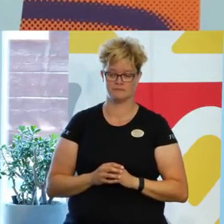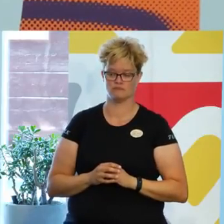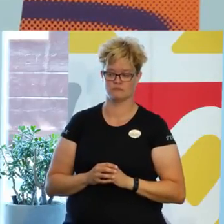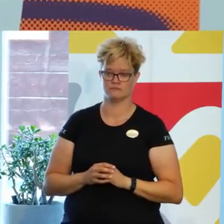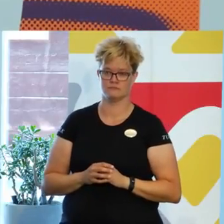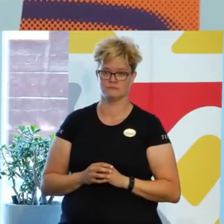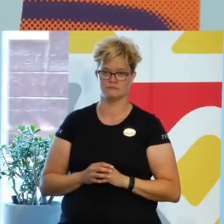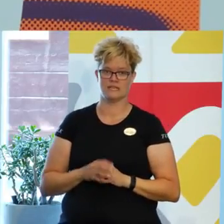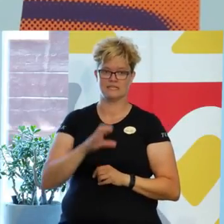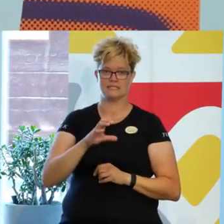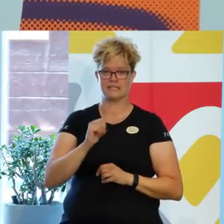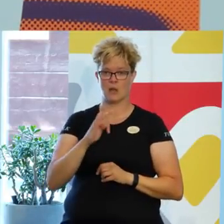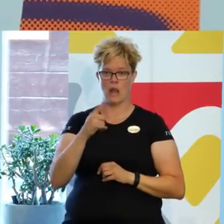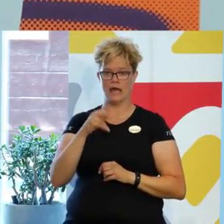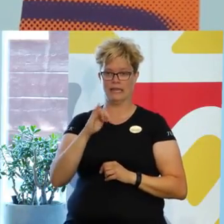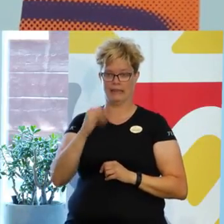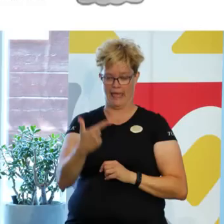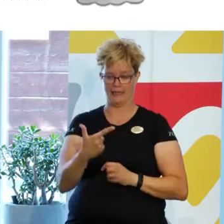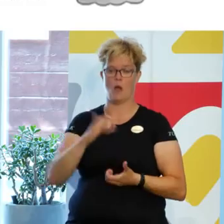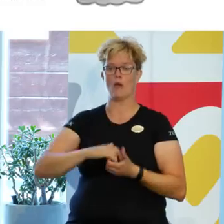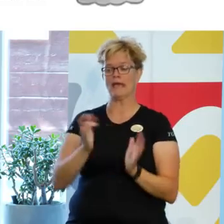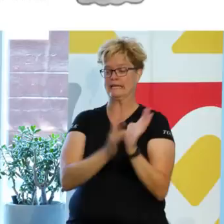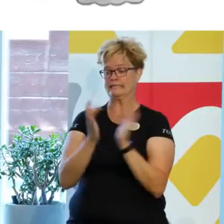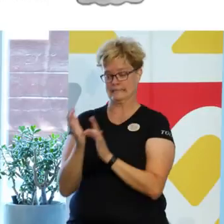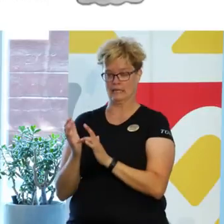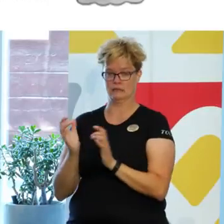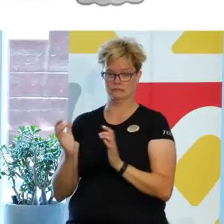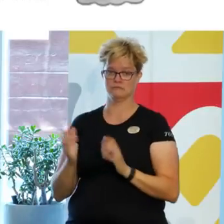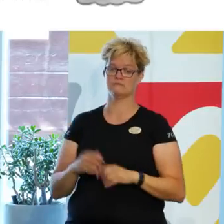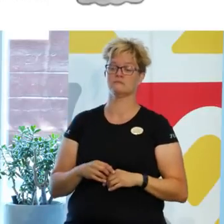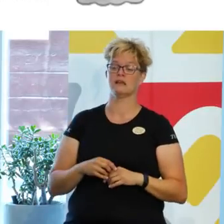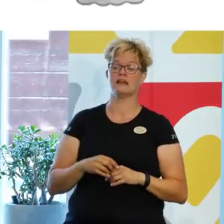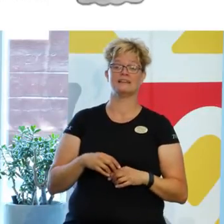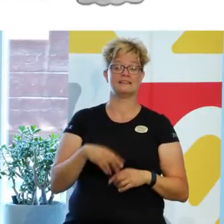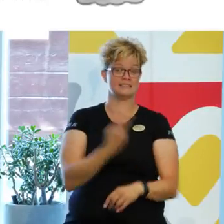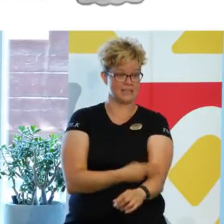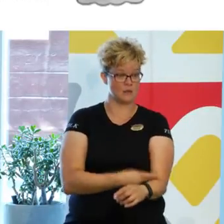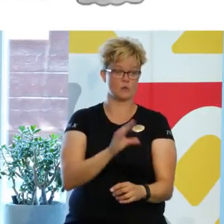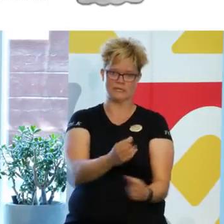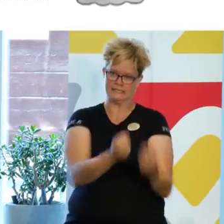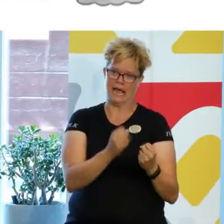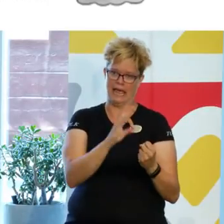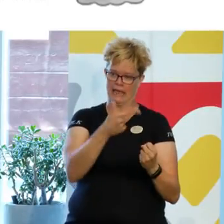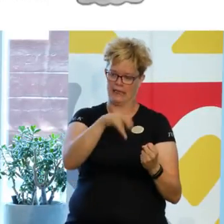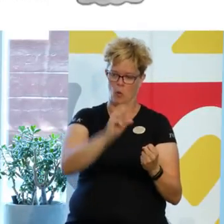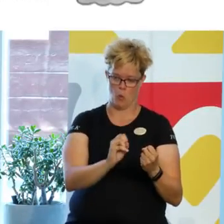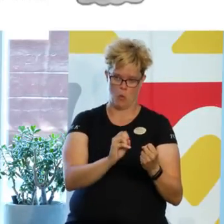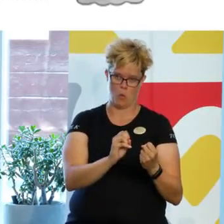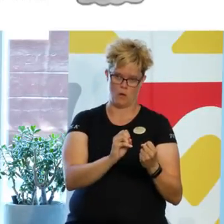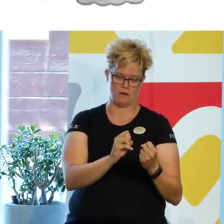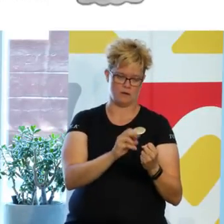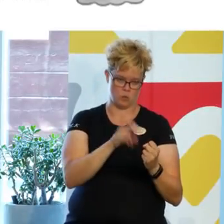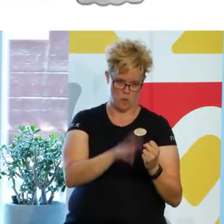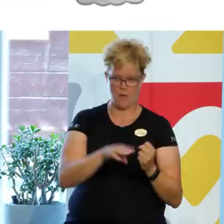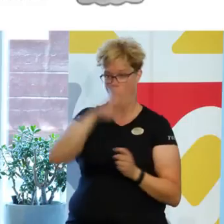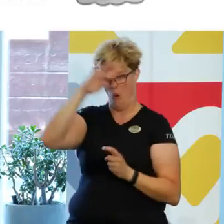Sekularitet och kristenhet. När det gäller sexuell läggning har vi en stark heteronorm. Och när